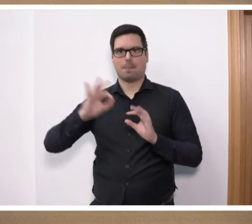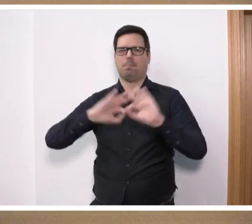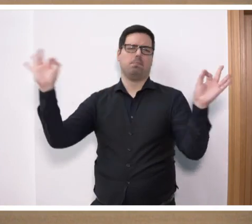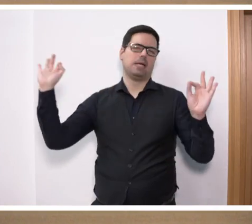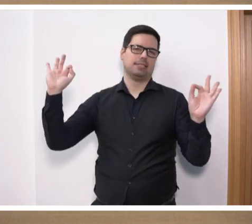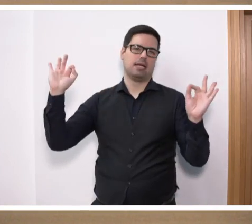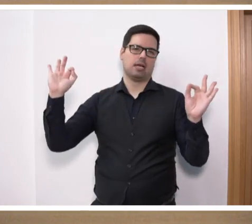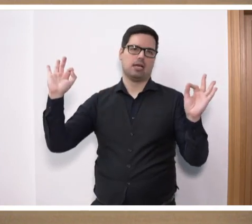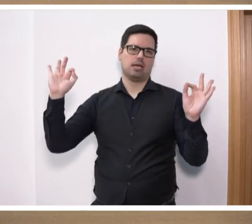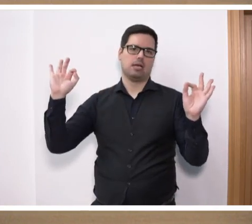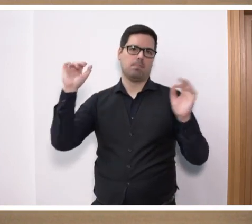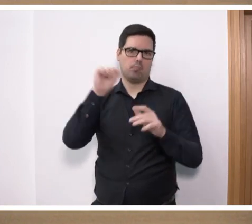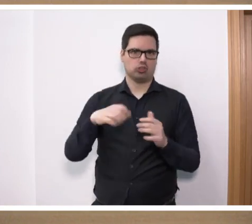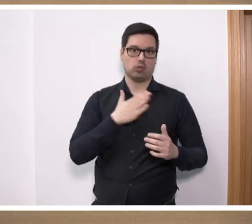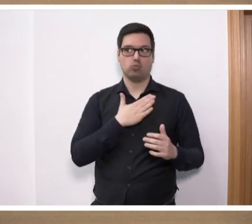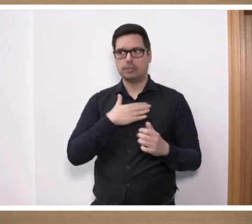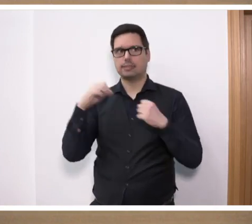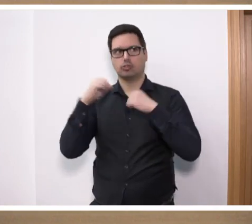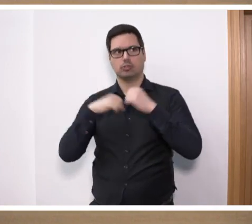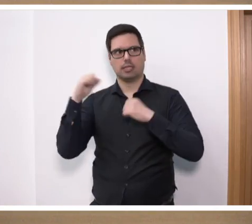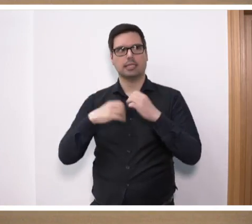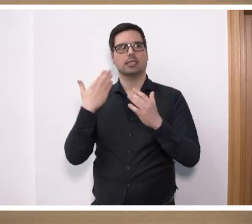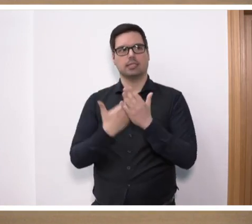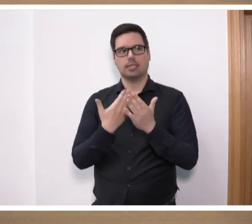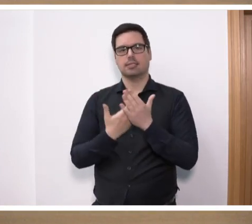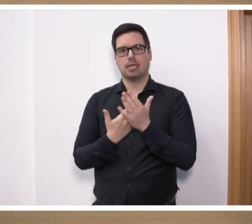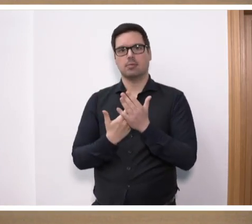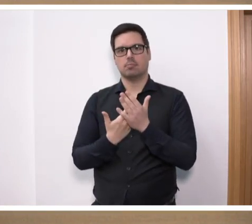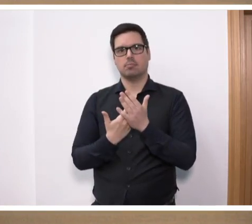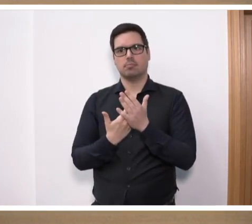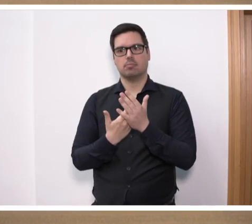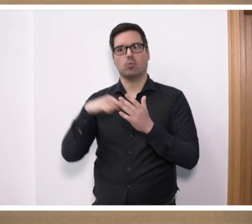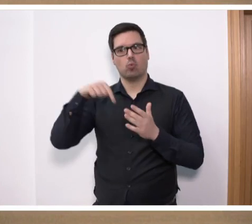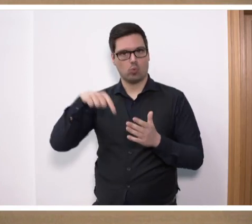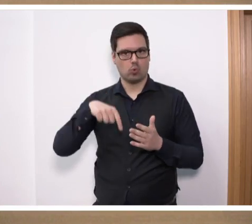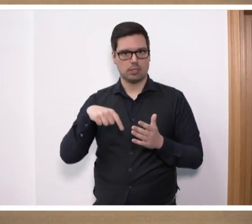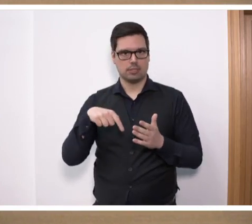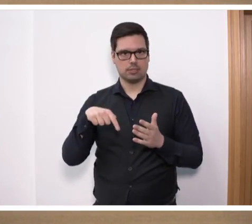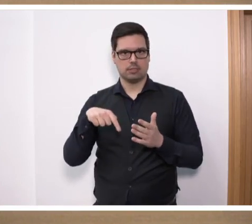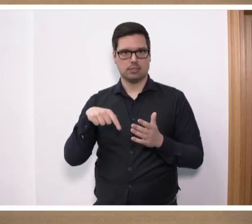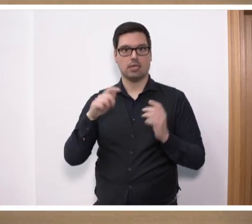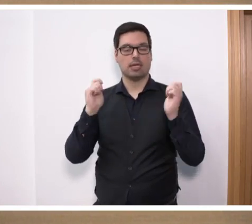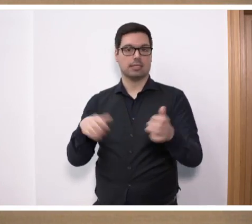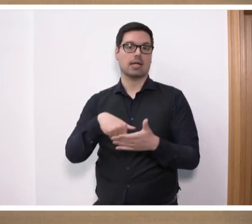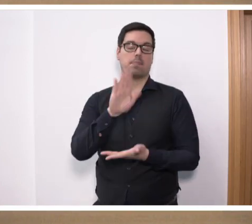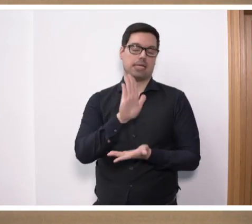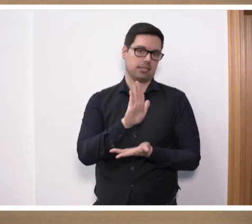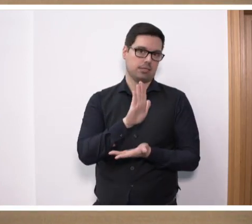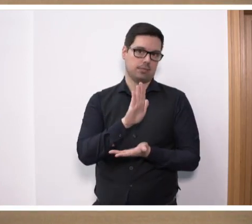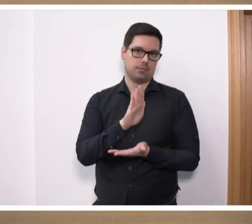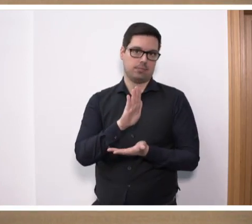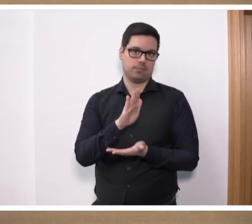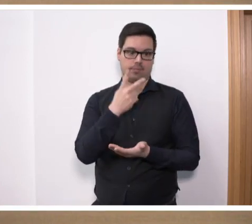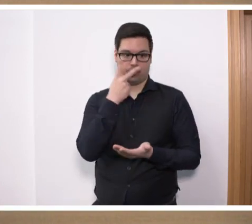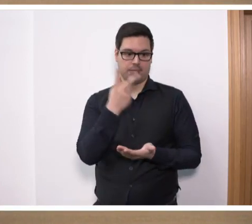Lösungsmöglichkeiten im Rahmen unserer Strategie und deswegen lehnen wir Ihren heutigen singulären Antrag ab. Mit Blick